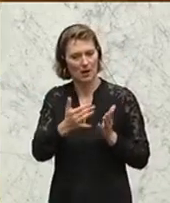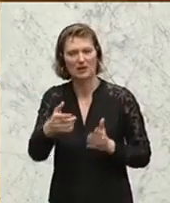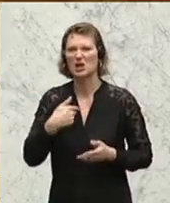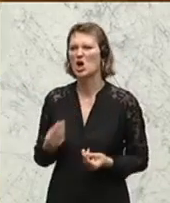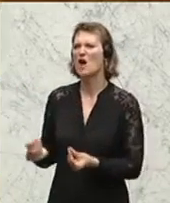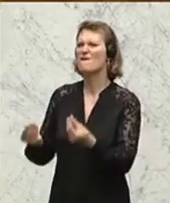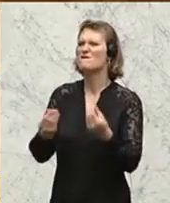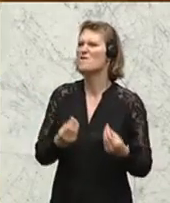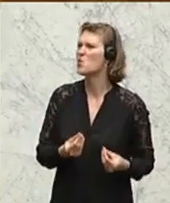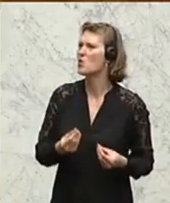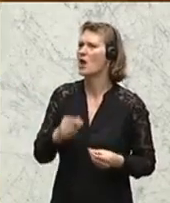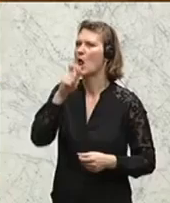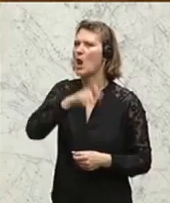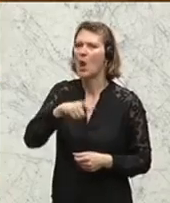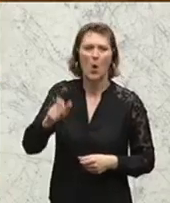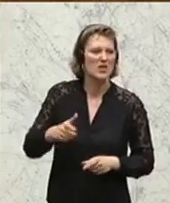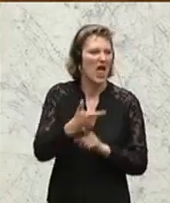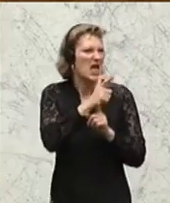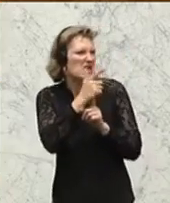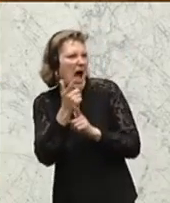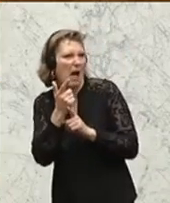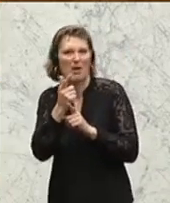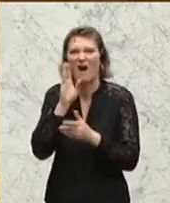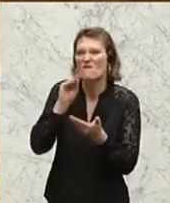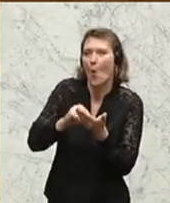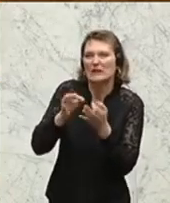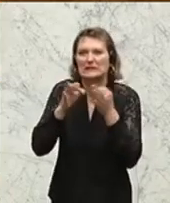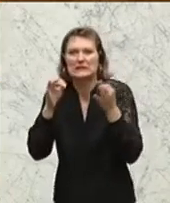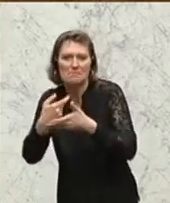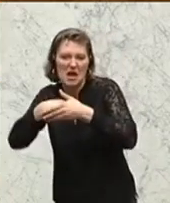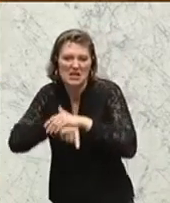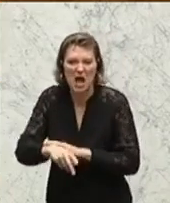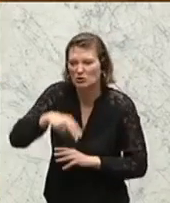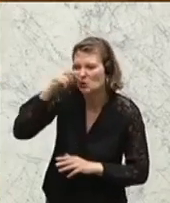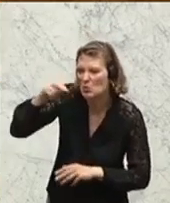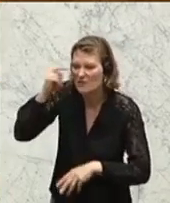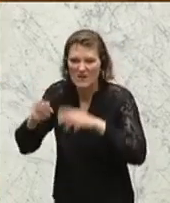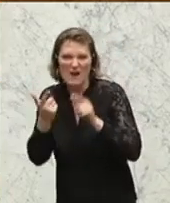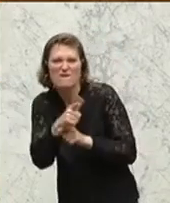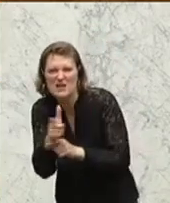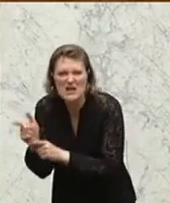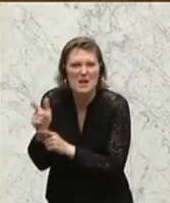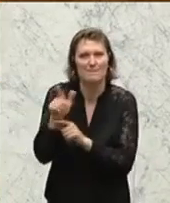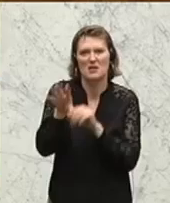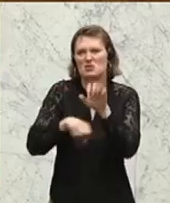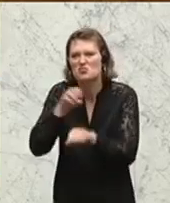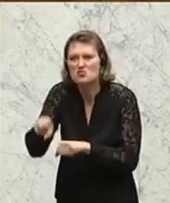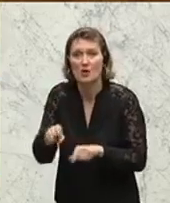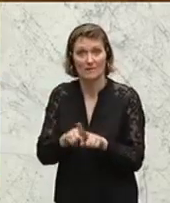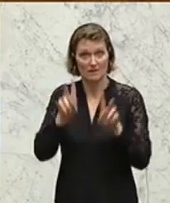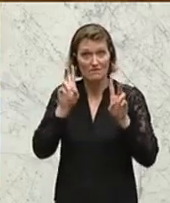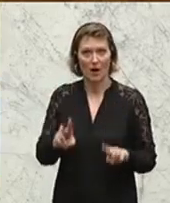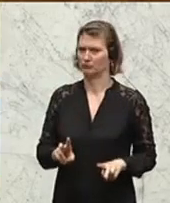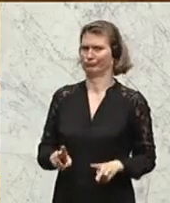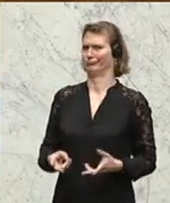man das Gefühl, da rennen jetzt irgendwelche Leute mit Kameras in die Wohnzimmer der Menschen und schnüffeln und filmen und da ist es in